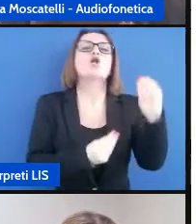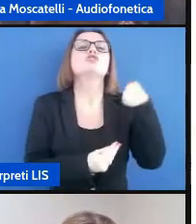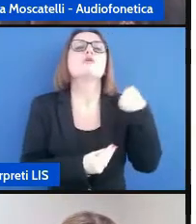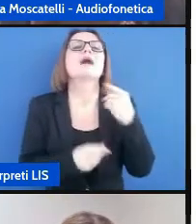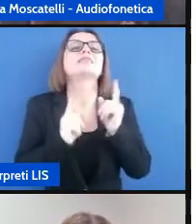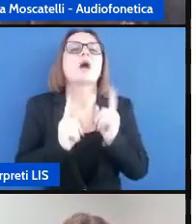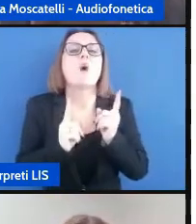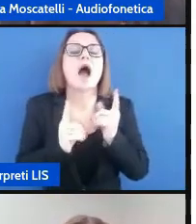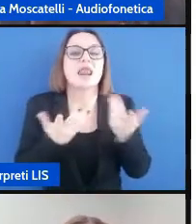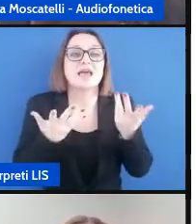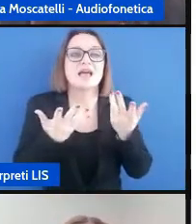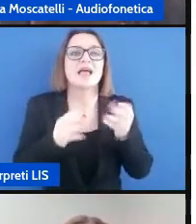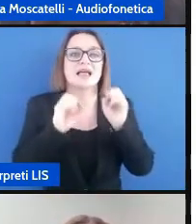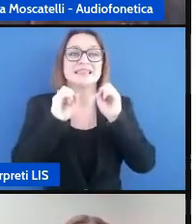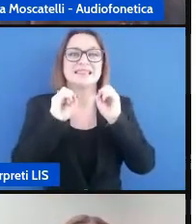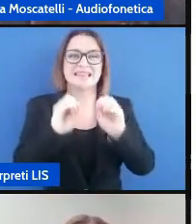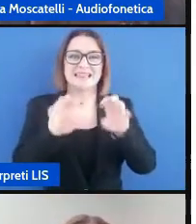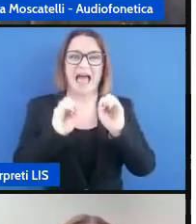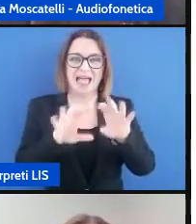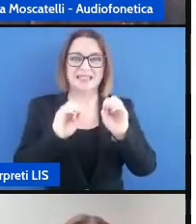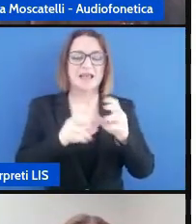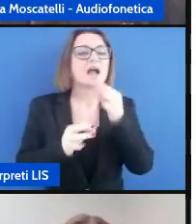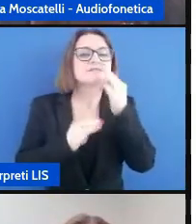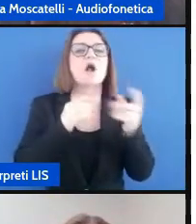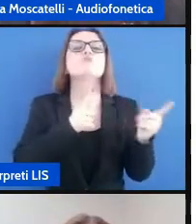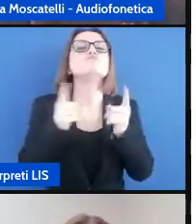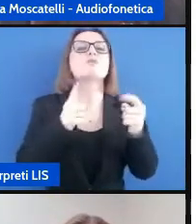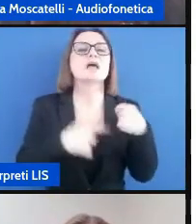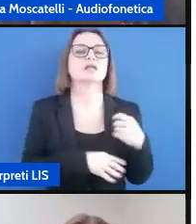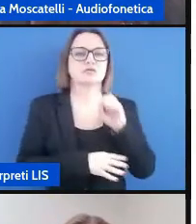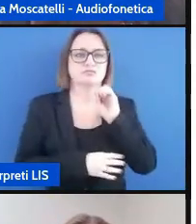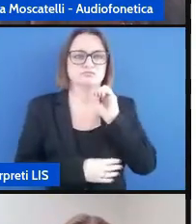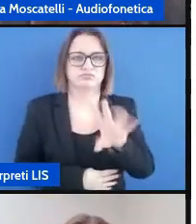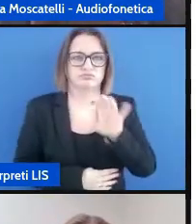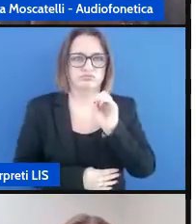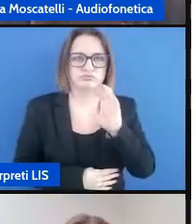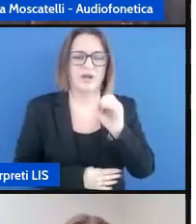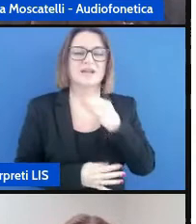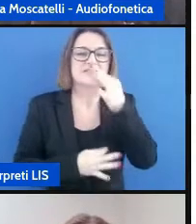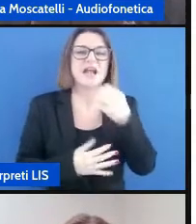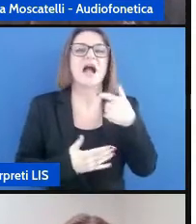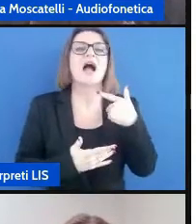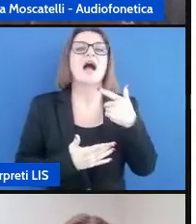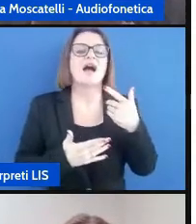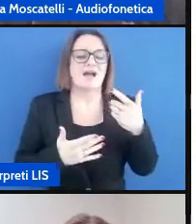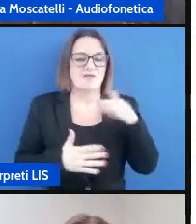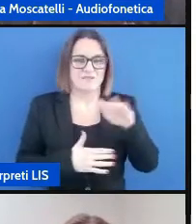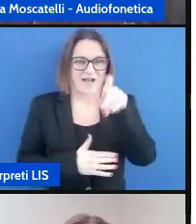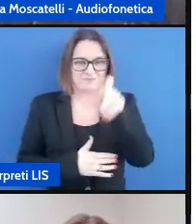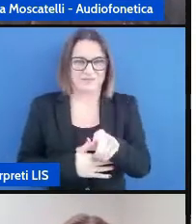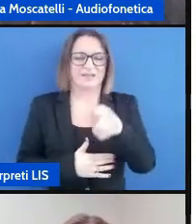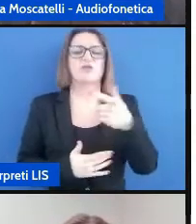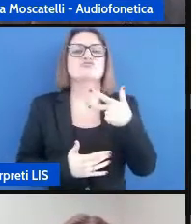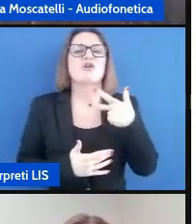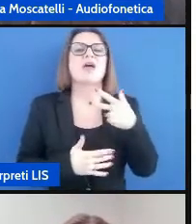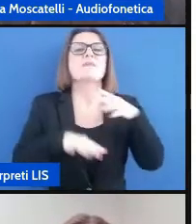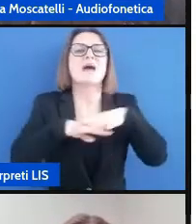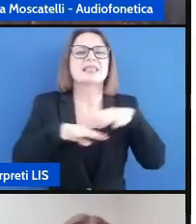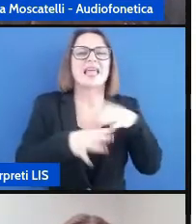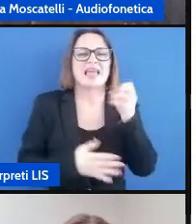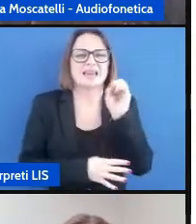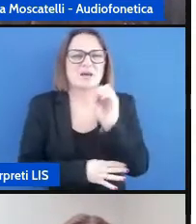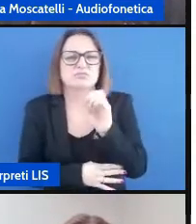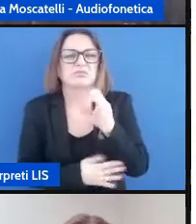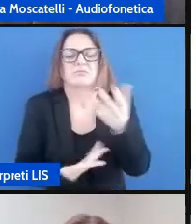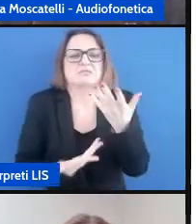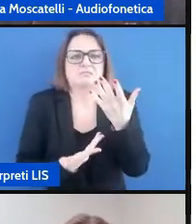didattica quindi nel momento dell'insegnamento dell'approccio all'insegnamento di una disciplina piuttosto di un